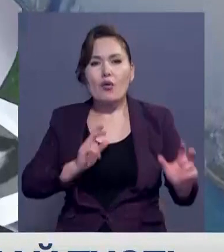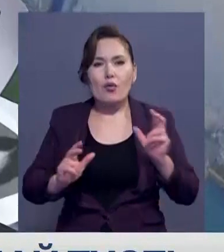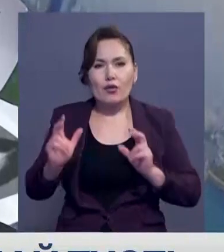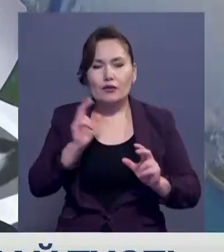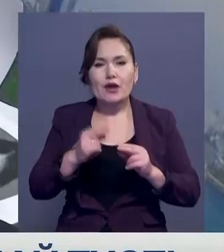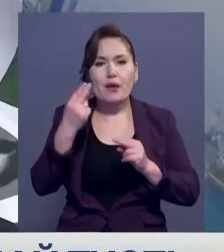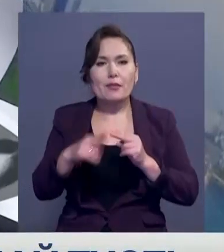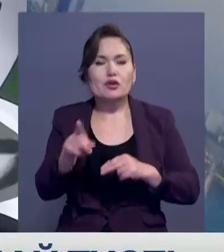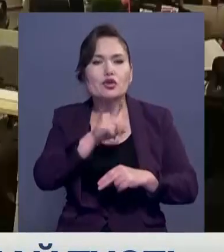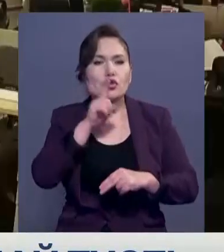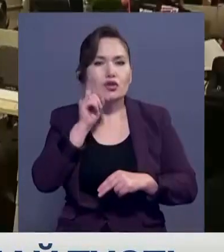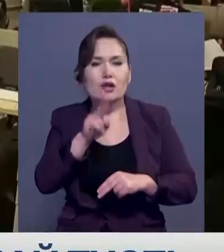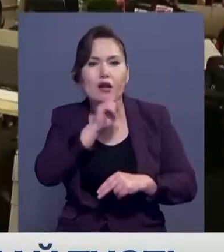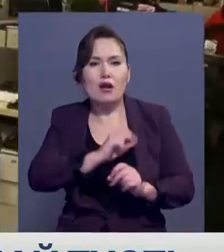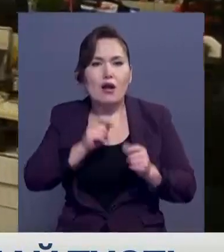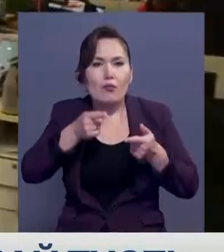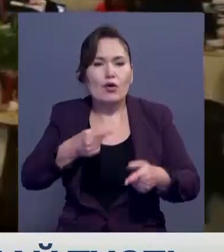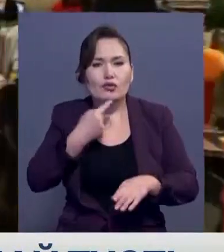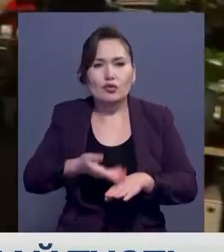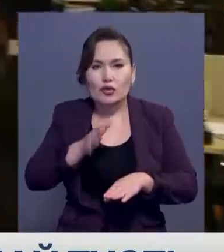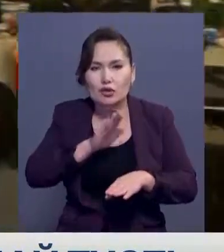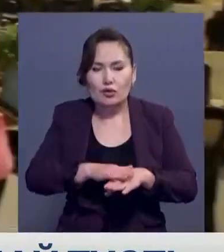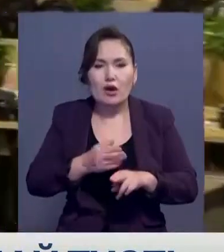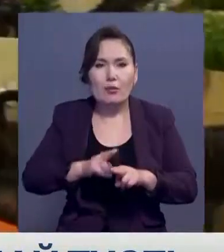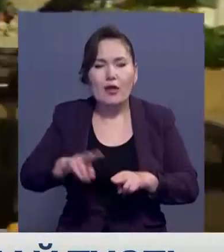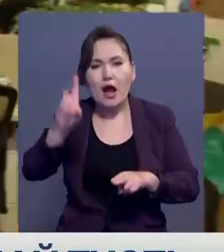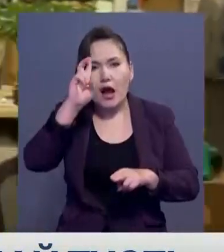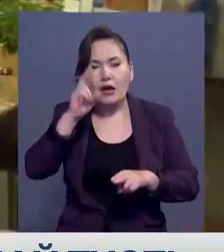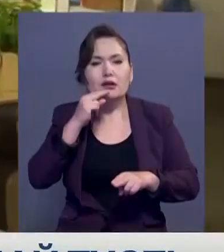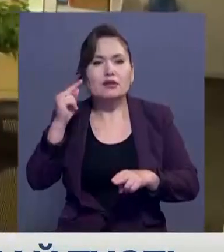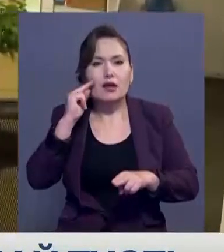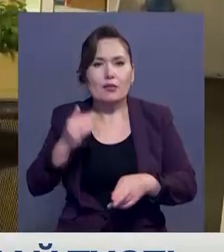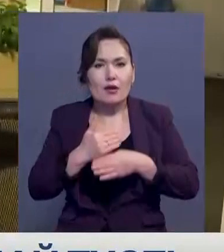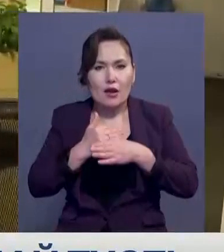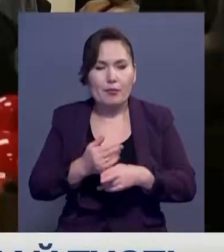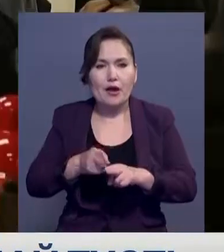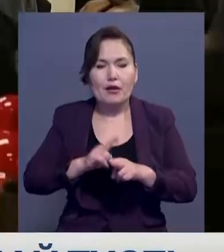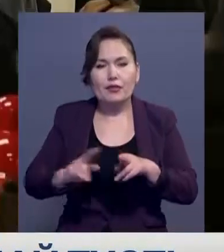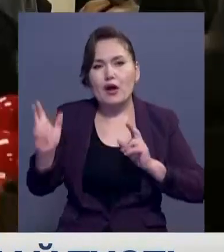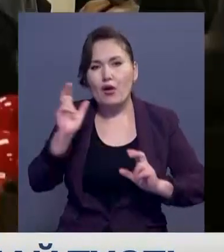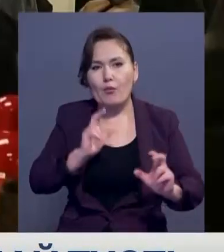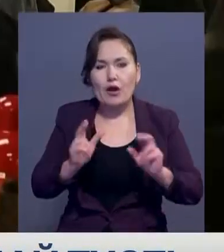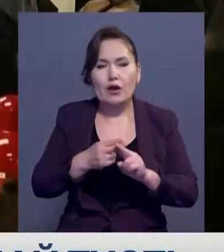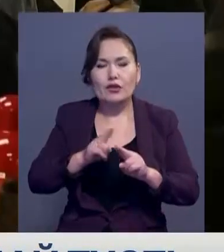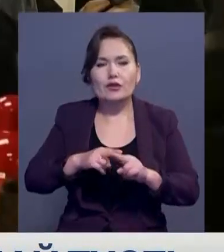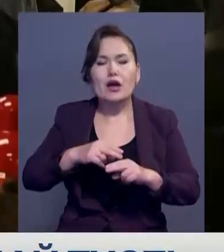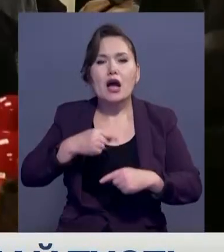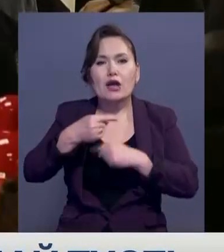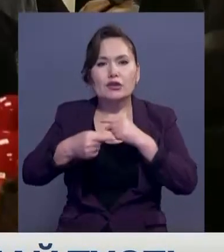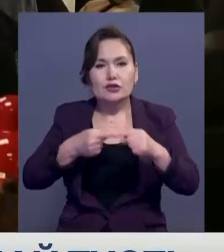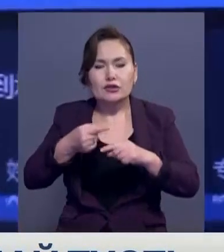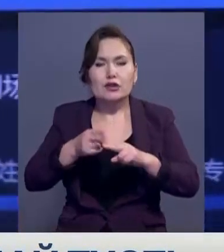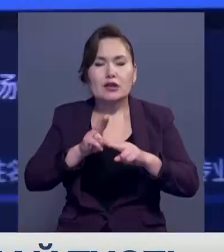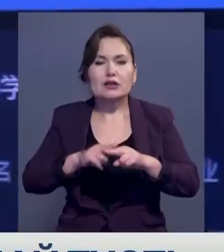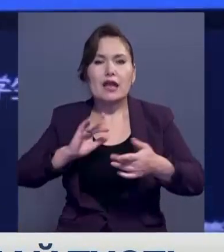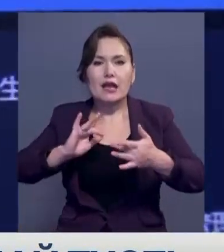Жасарға бейл жұмыс табу оңай болмайтын түрі бар. Белігі осыған алдынала дайындала бастат. Білім ордаларында онлайн еңбек жәрменкелеріні